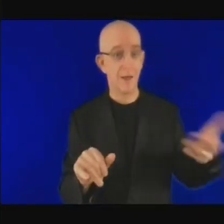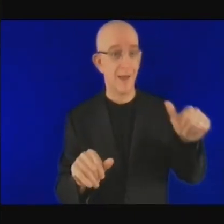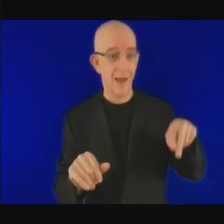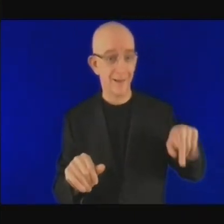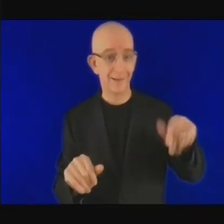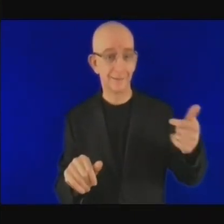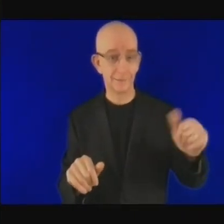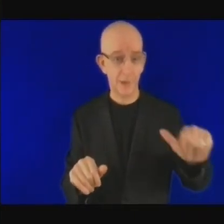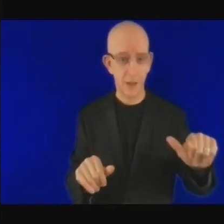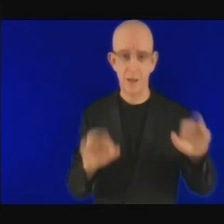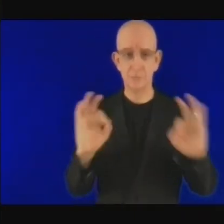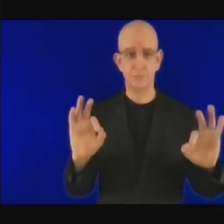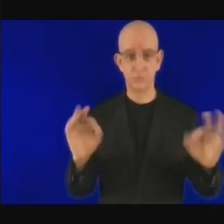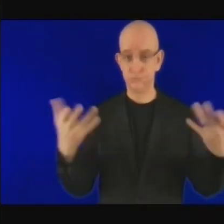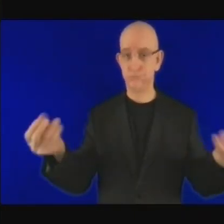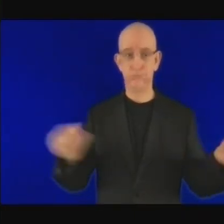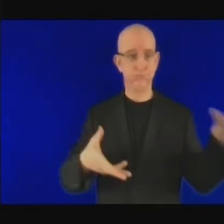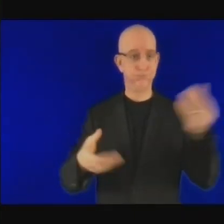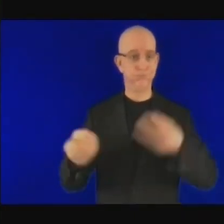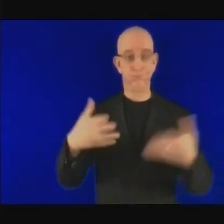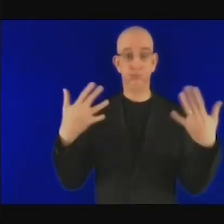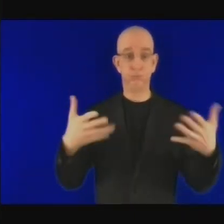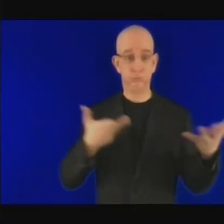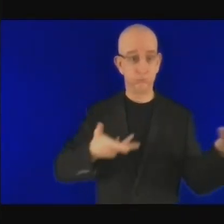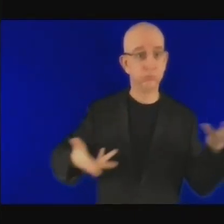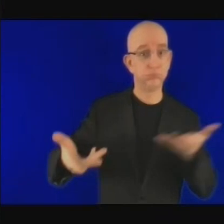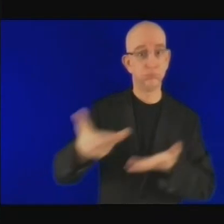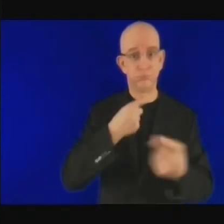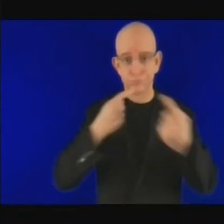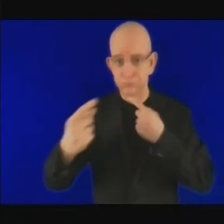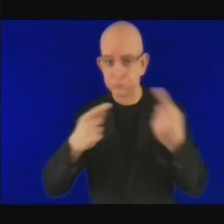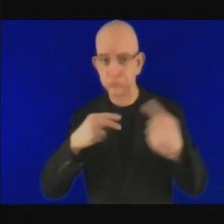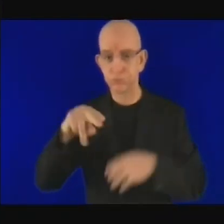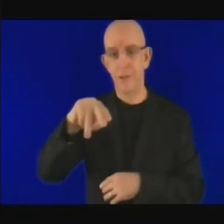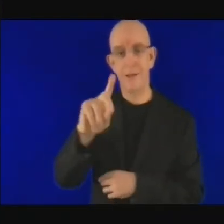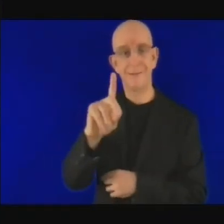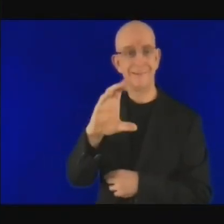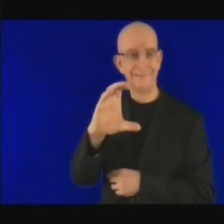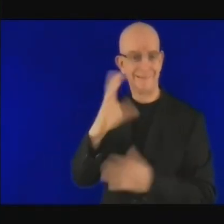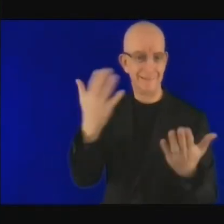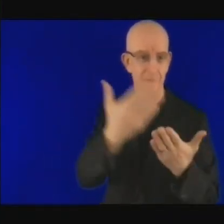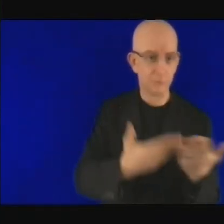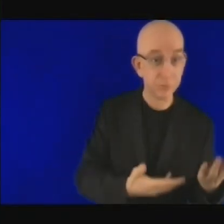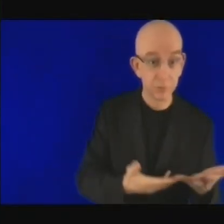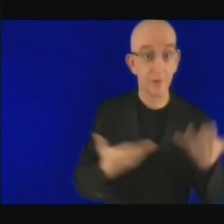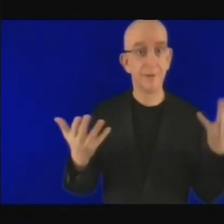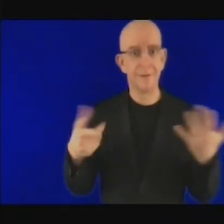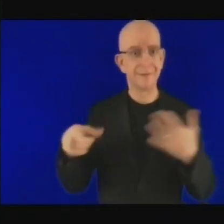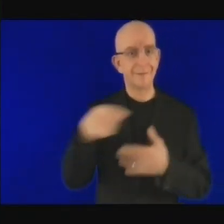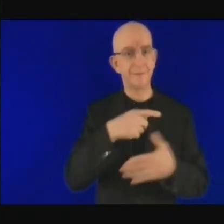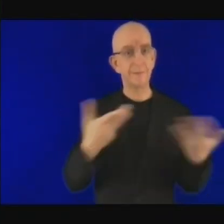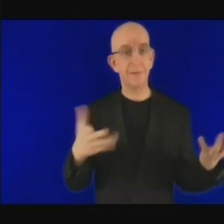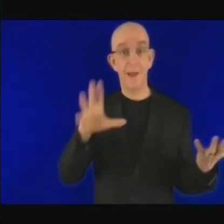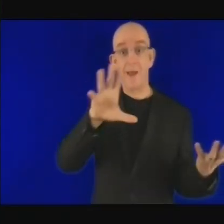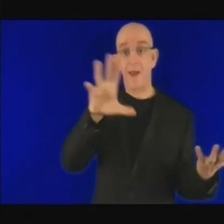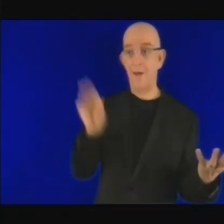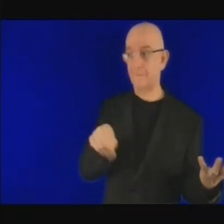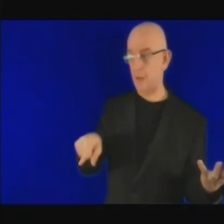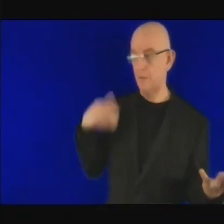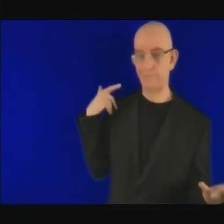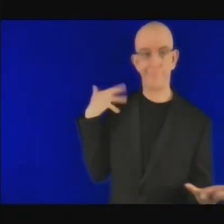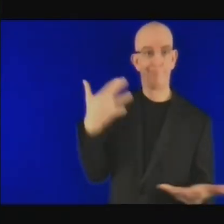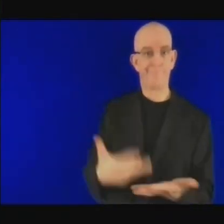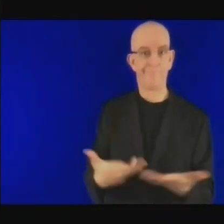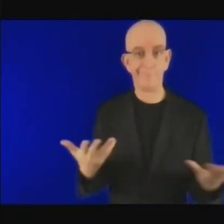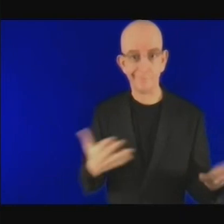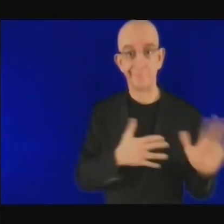Il s'agit là d'engagement frontaux, mais qu'est-ce qui est à la base et est-ce que